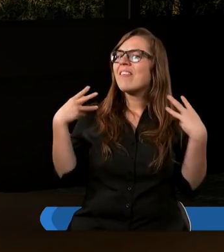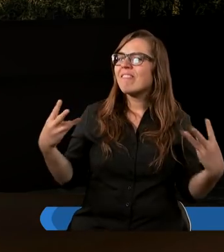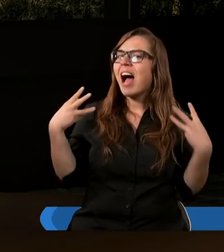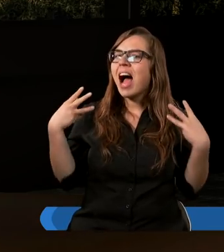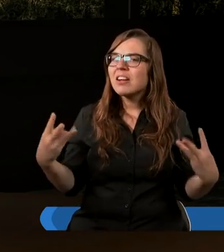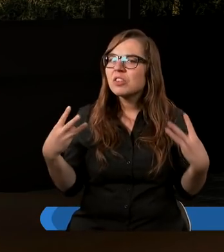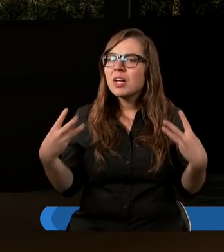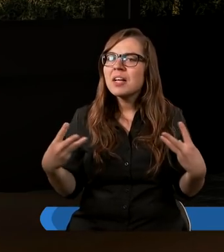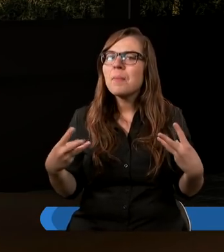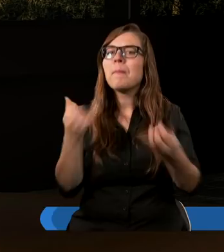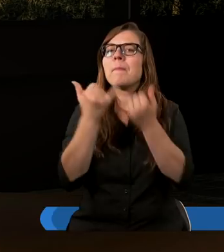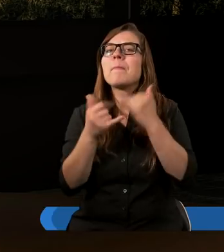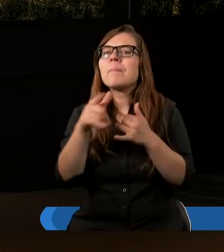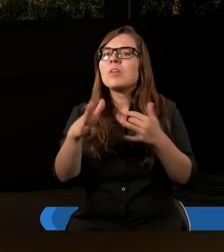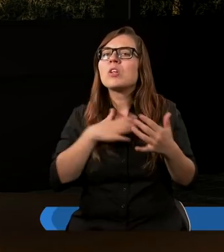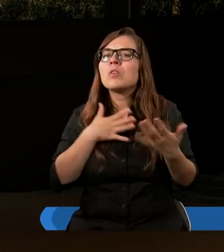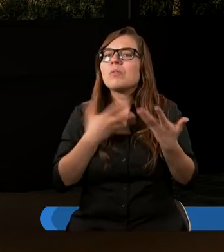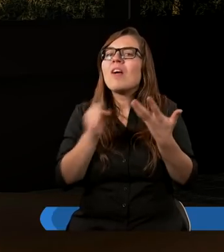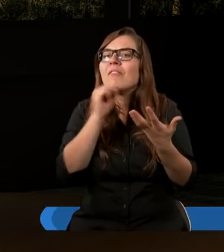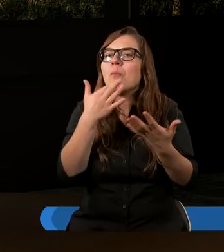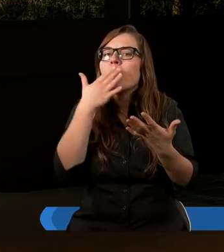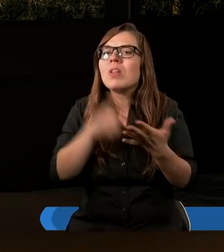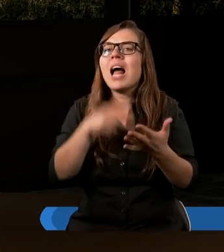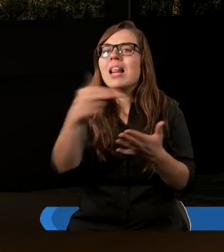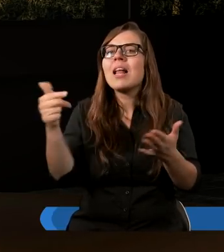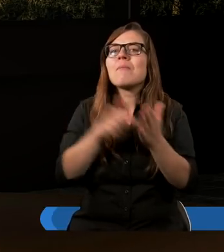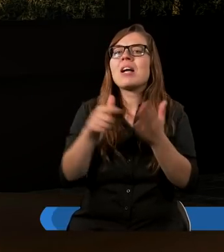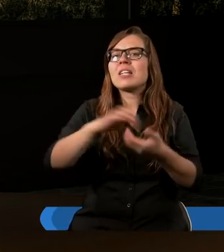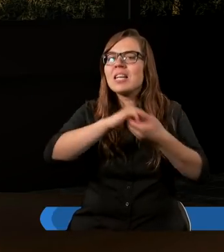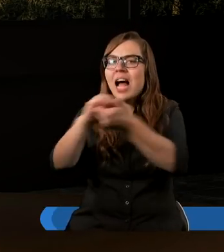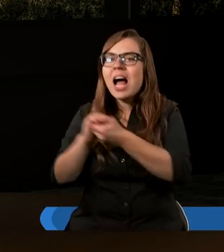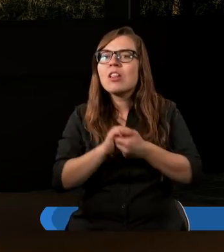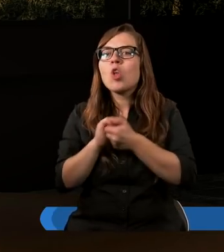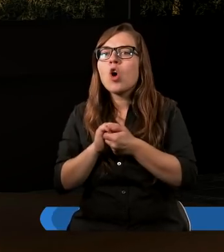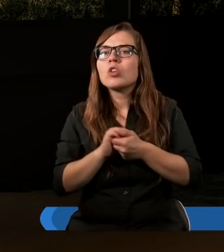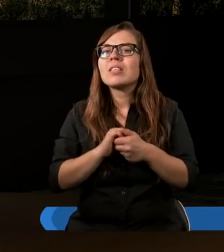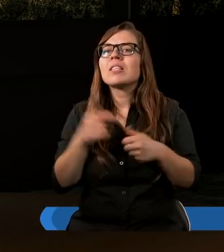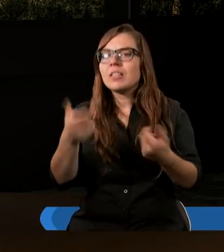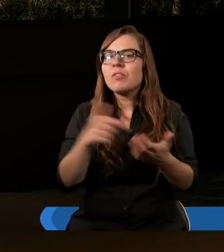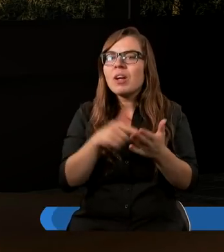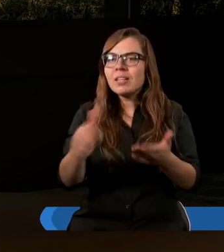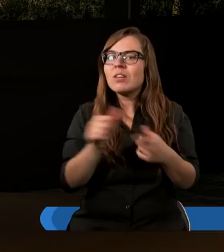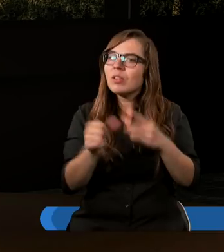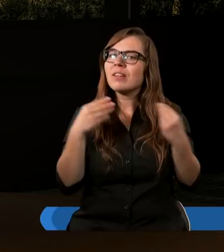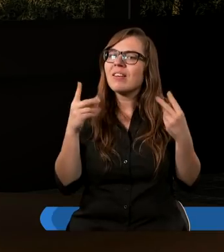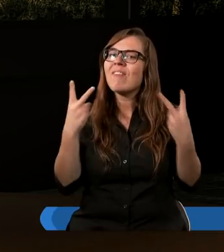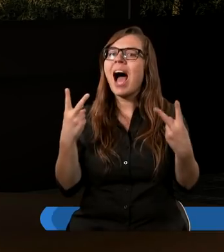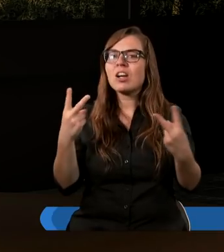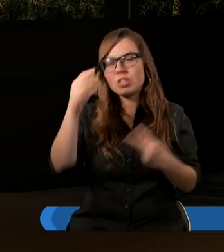kiedy w ogóle mówimy na temat właśnie jedności, czy też braku w jakiejś sensie jedności, tak?